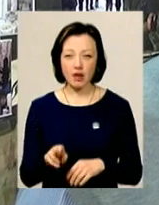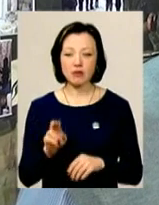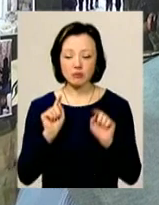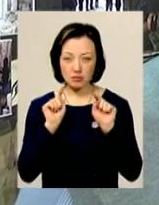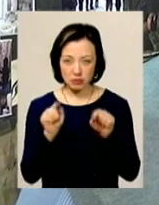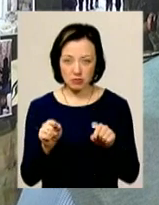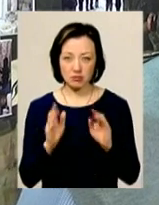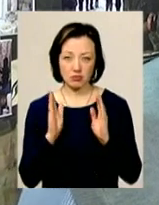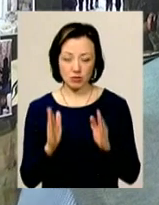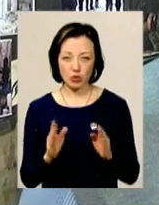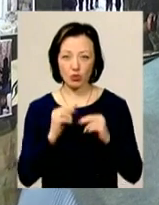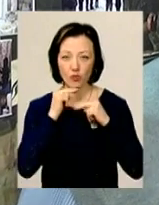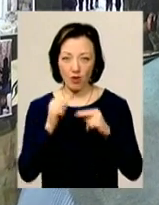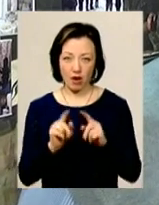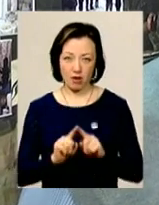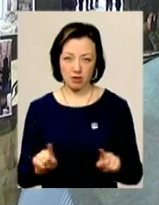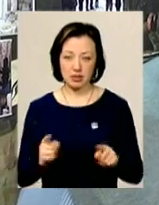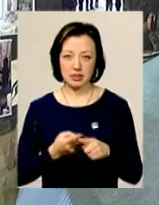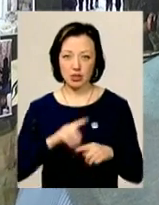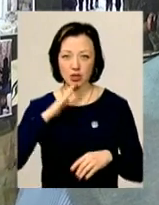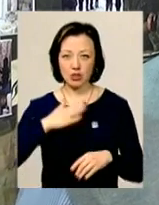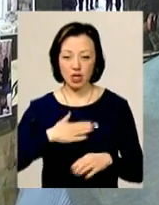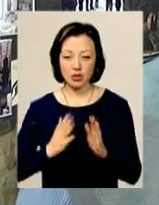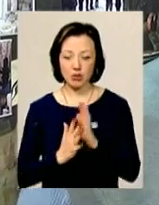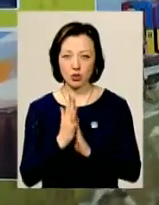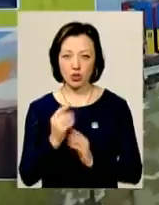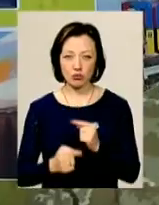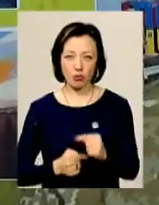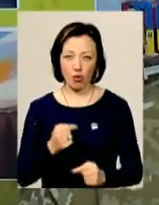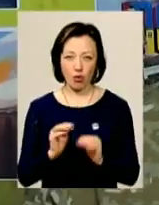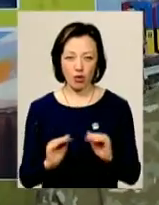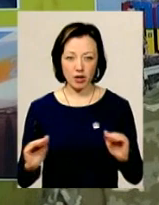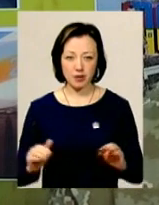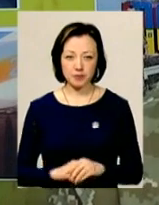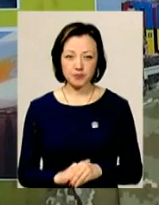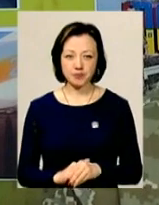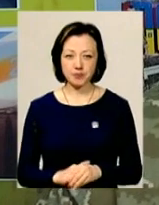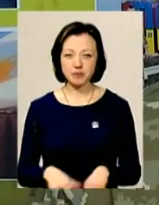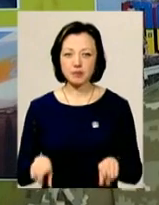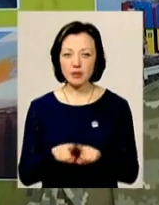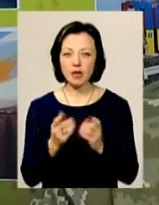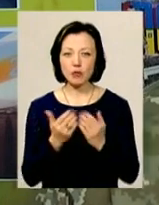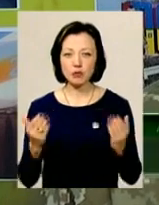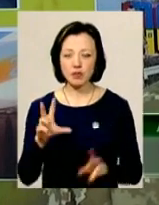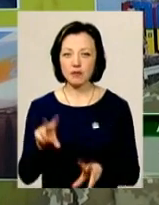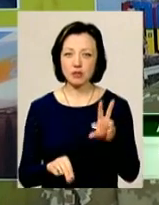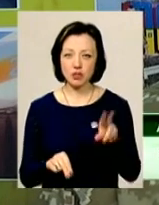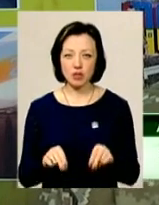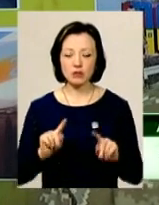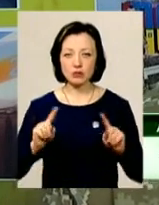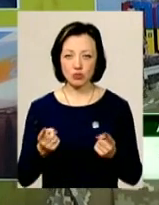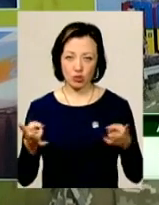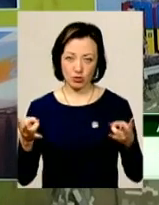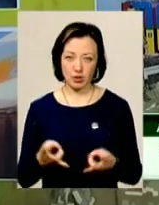звернута особлива увага? Це наше підростаюче покоління. Такий музей, я рахую, він крайне